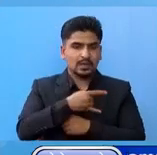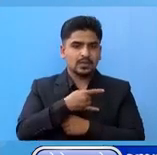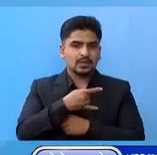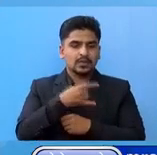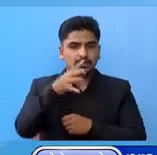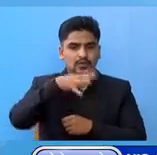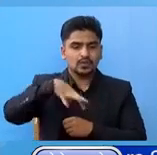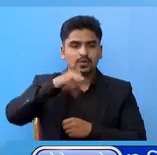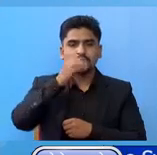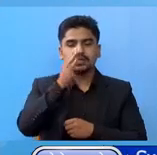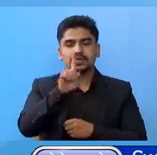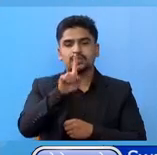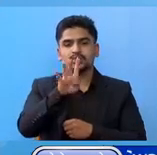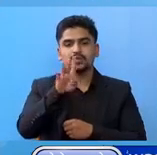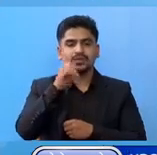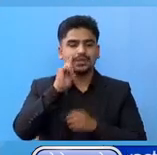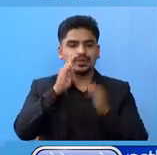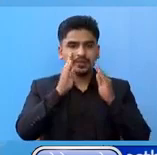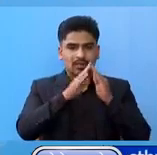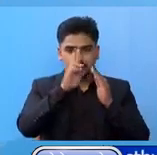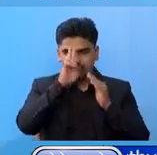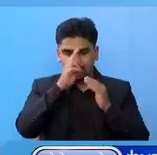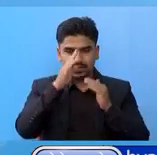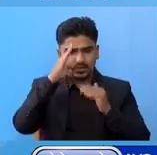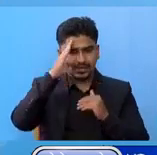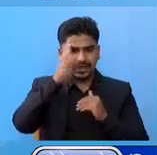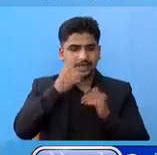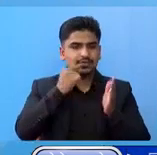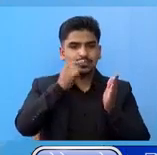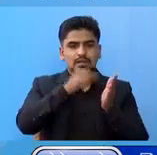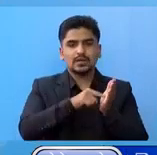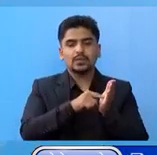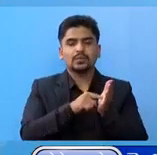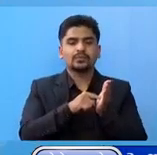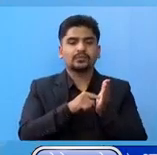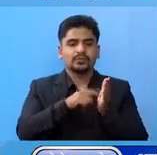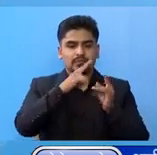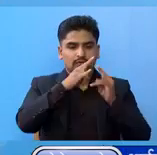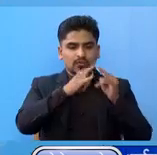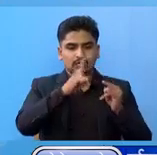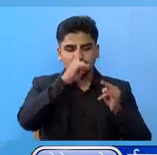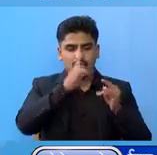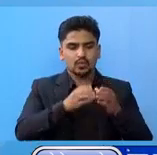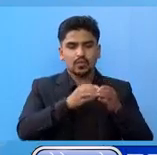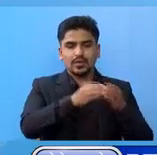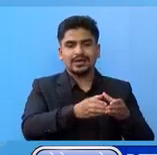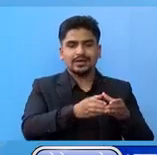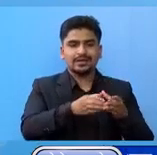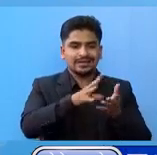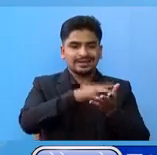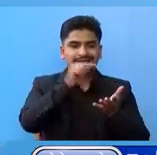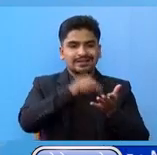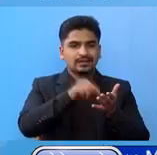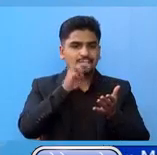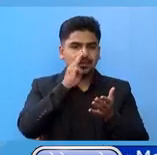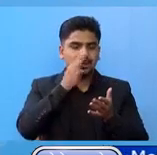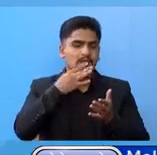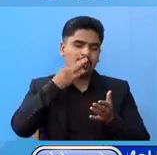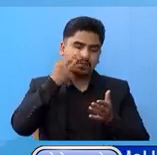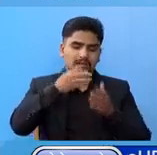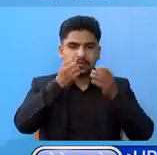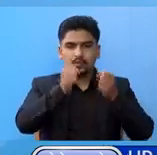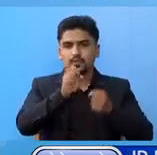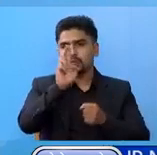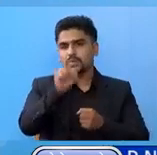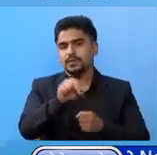सबैले 14 दिन गहरमा वा शरकारले तोके को क्वारेंटिन सेंट्र मा अनिवारे